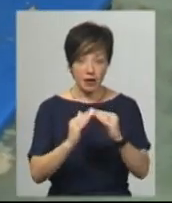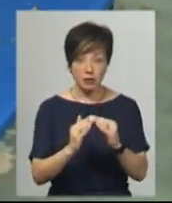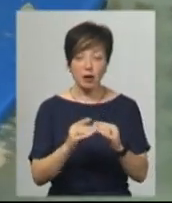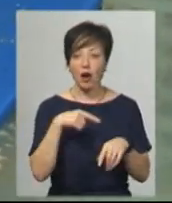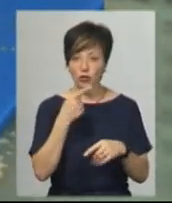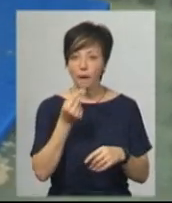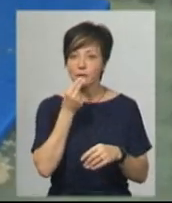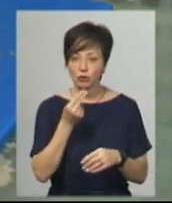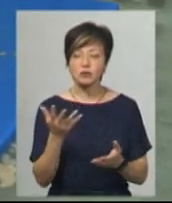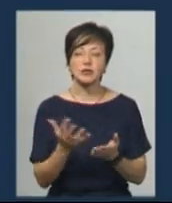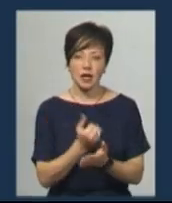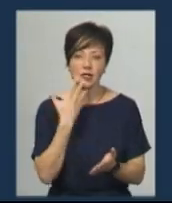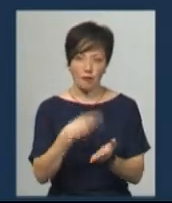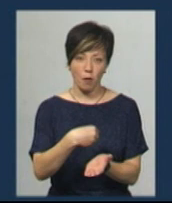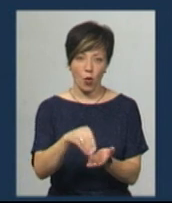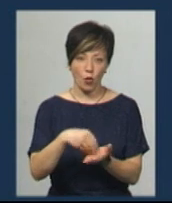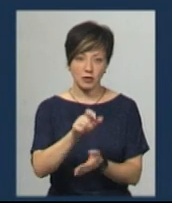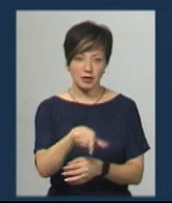слів, продукція знайде свого покупця.